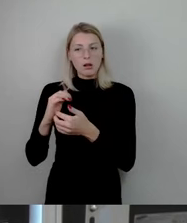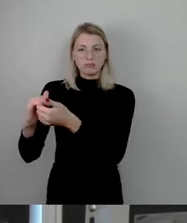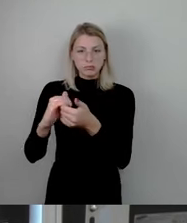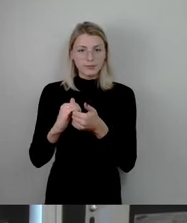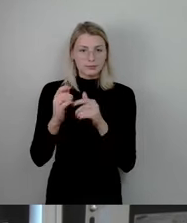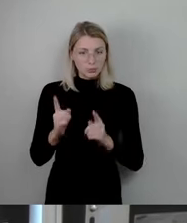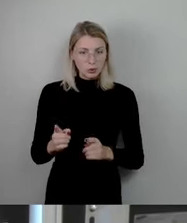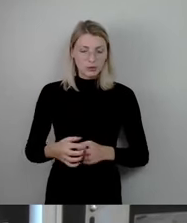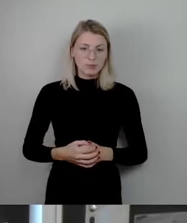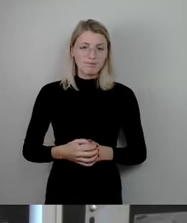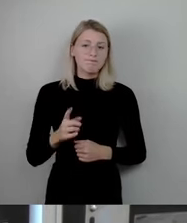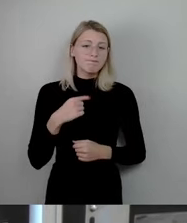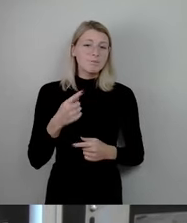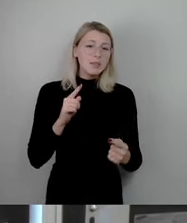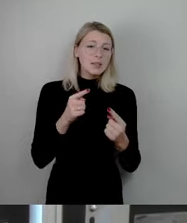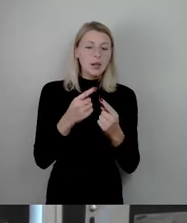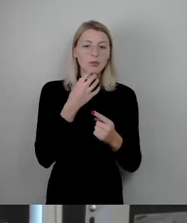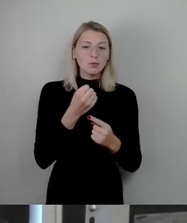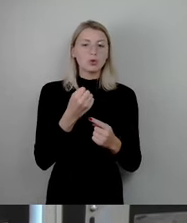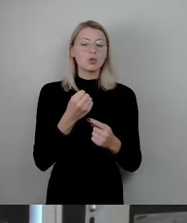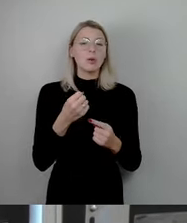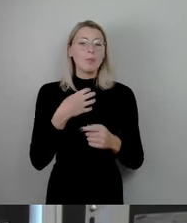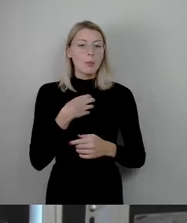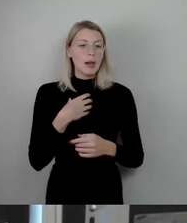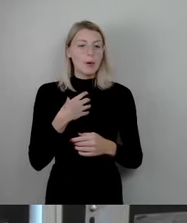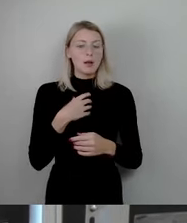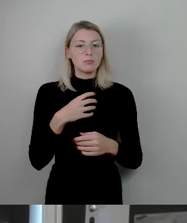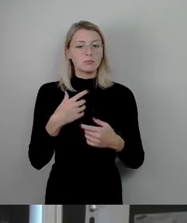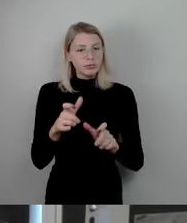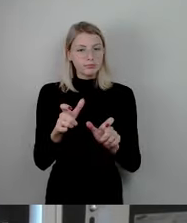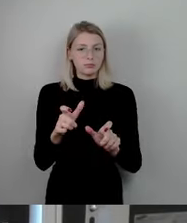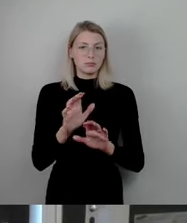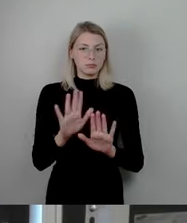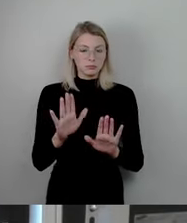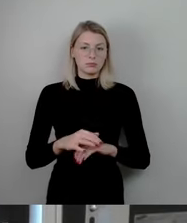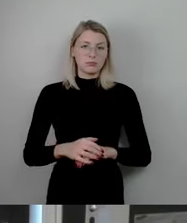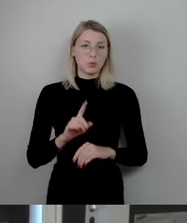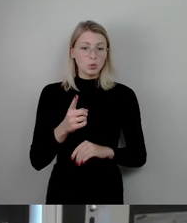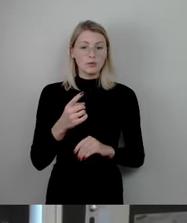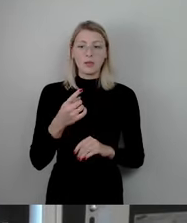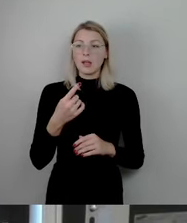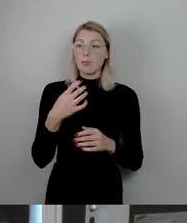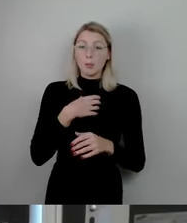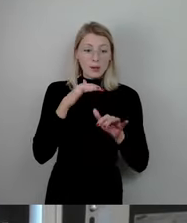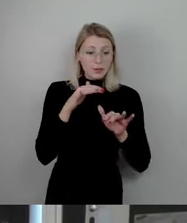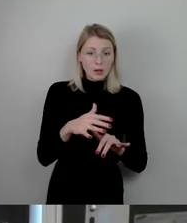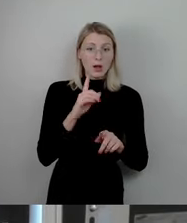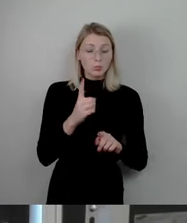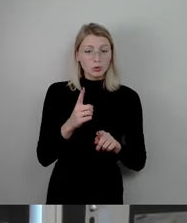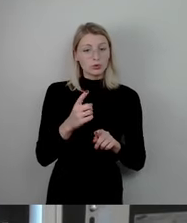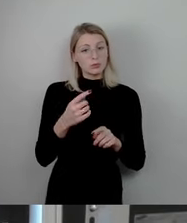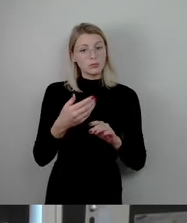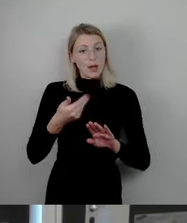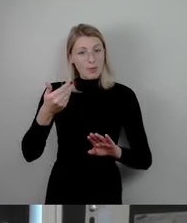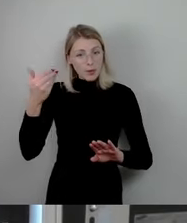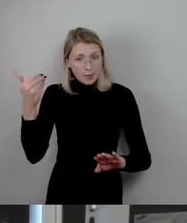sein, Probleme zu entschärfen, bevor sie entstehen. Und unser Ziel muss es sein, Probleme zu bekämpfen und nicht nur in andere Bereiche der